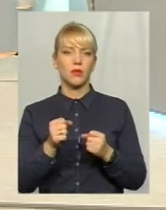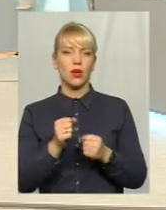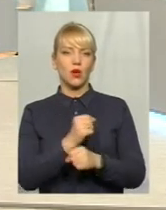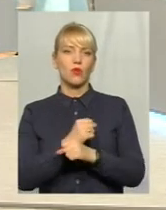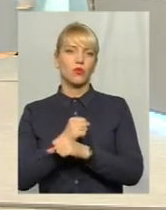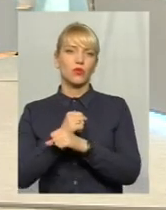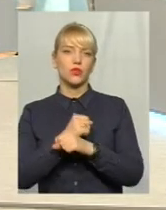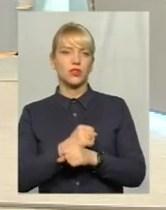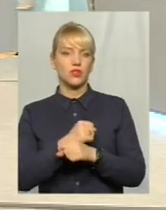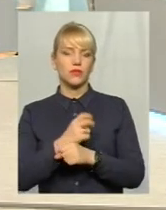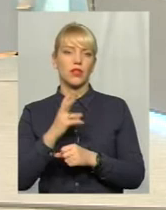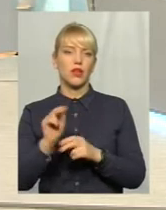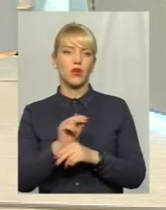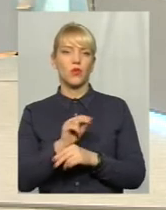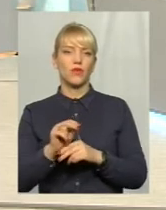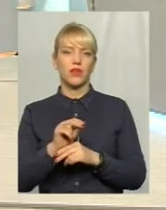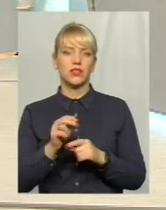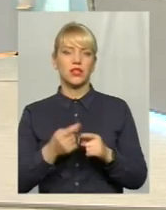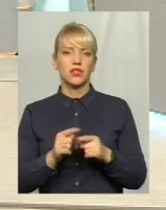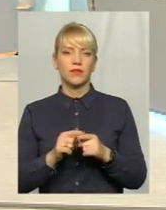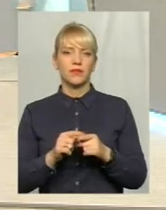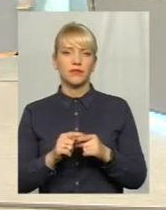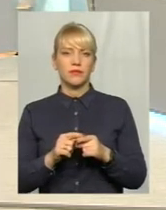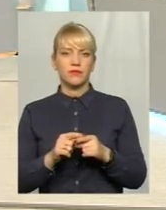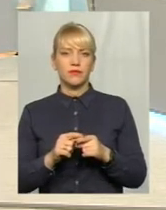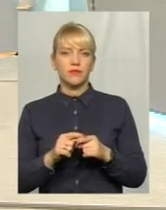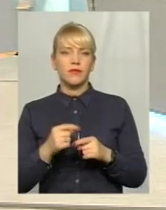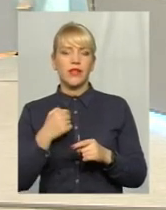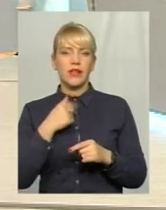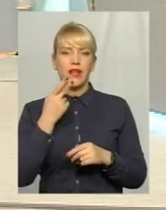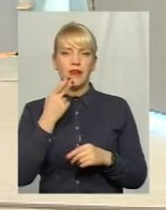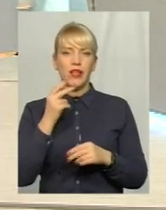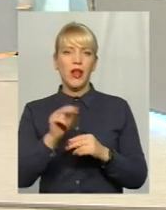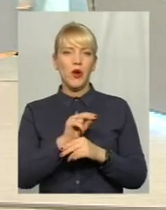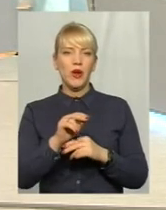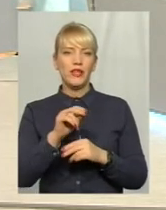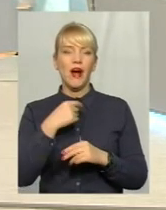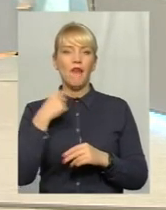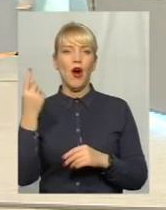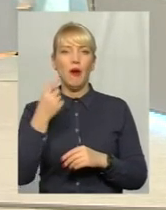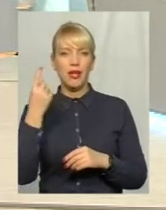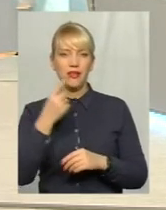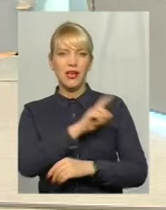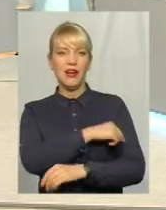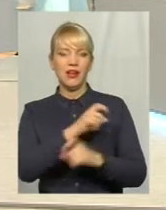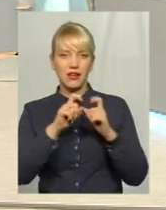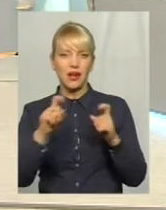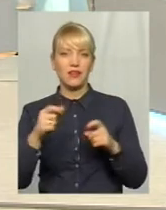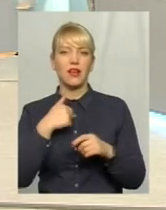санграторні полікування? Чи лікується завжди в обласній лікарні, а там проживаю в районному серні?